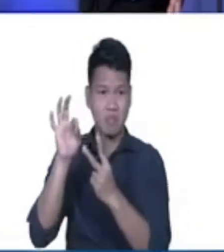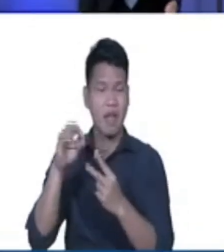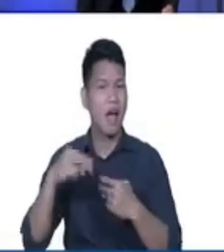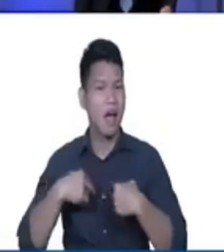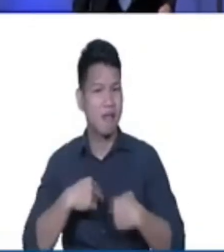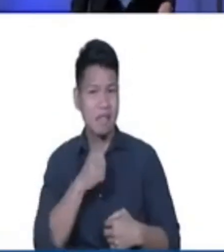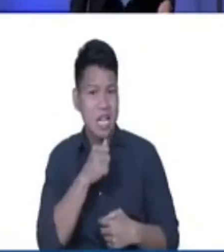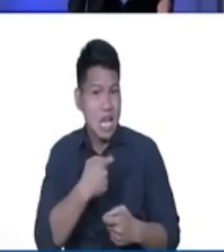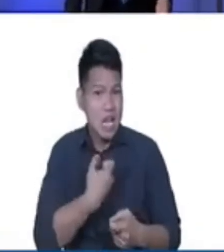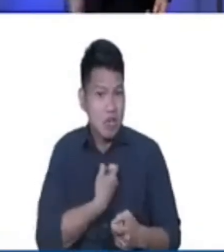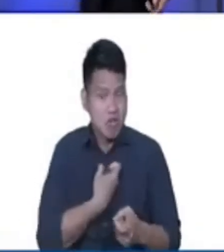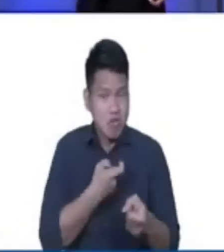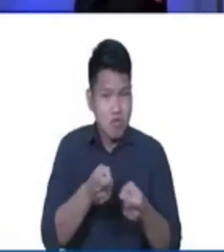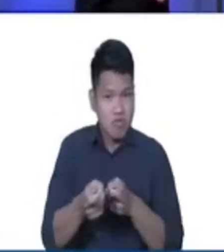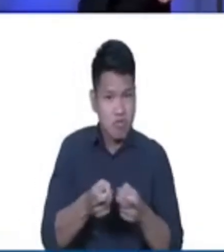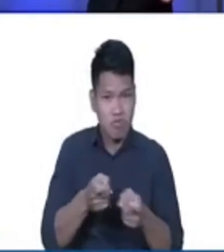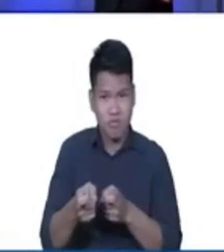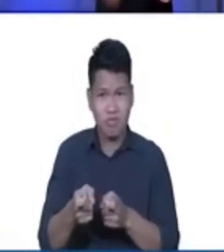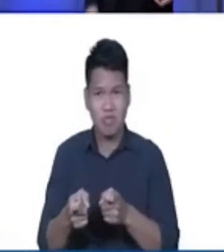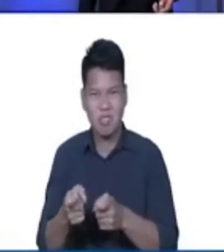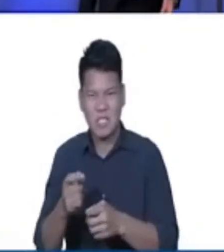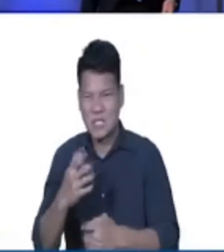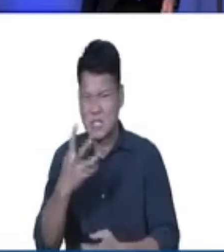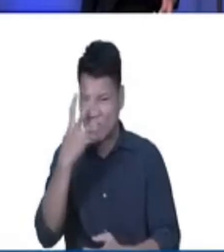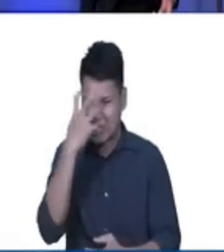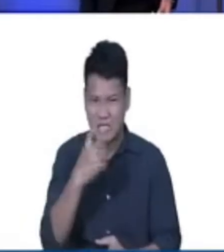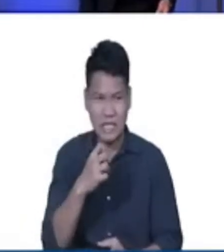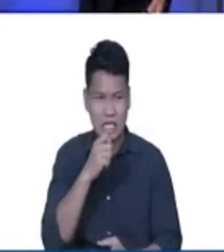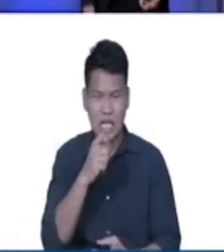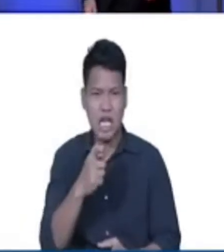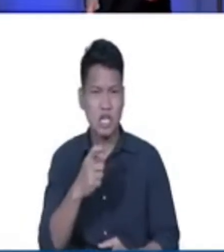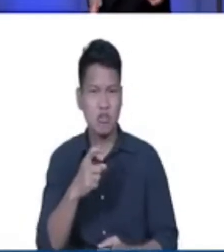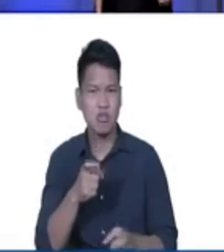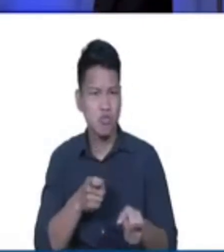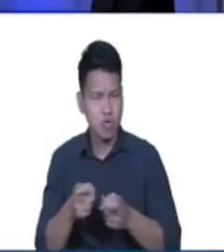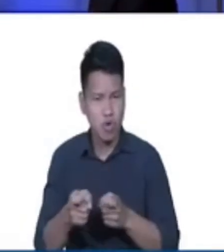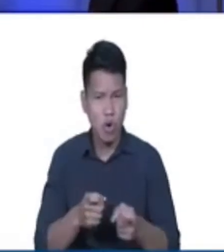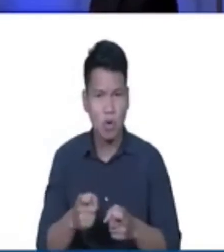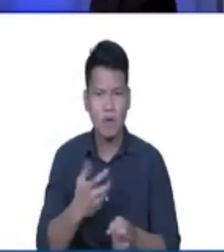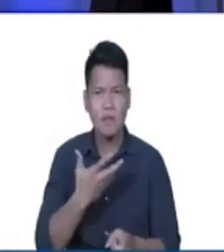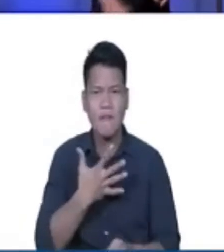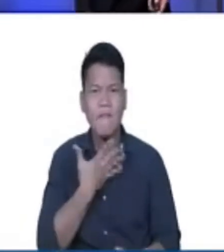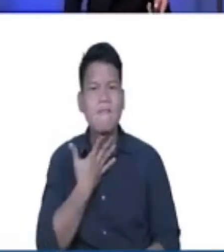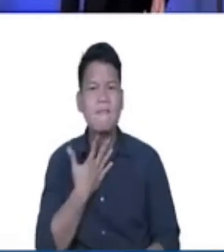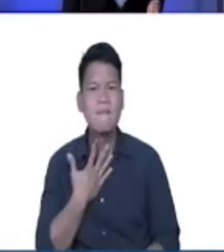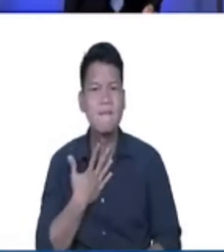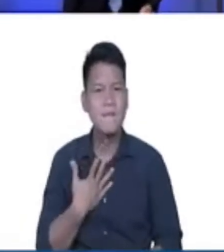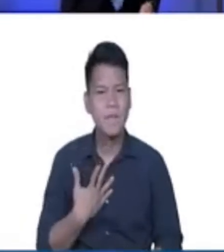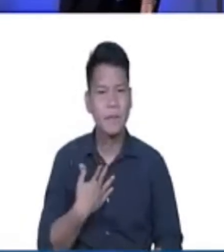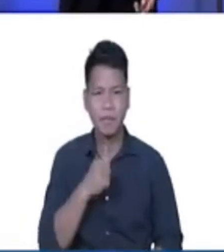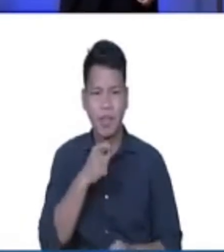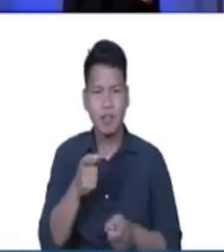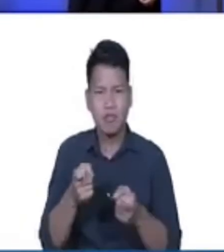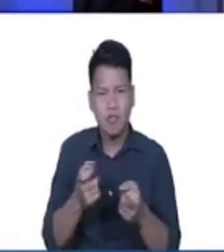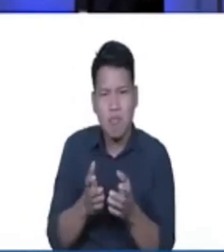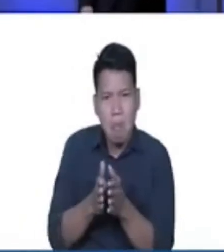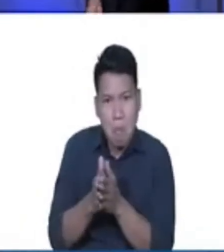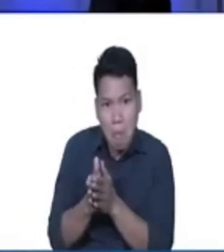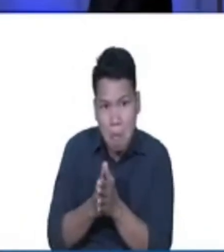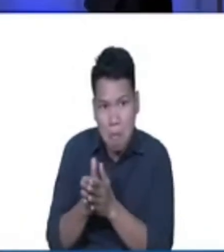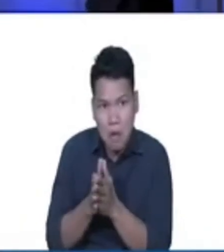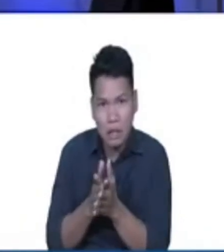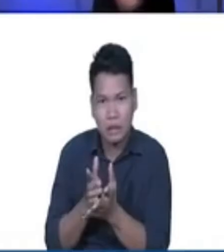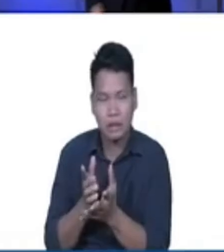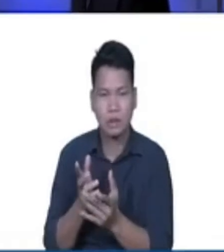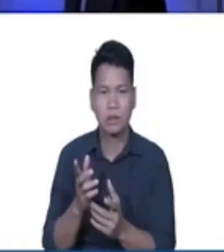anger, uncontrolled lust, pagnanasa, uncontrolled desire, and